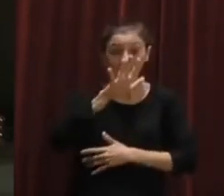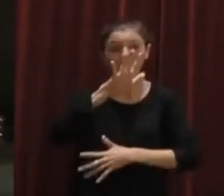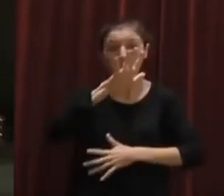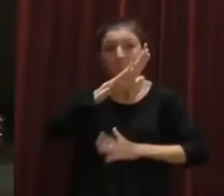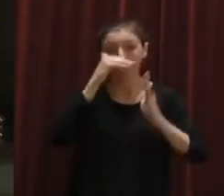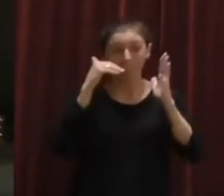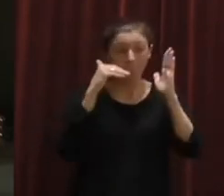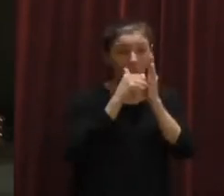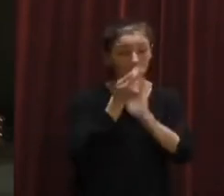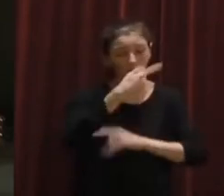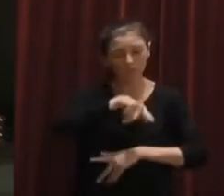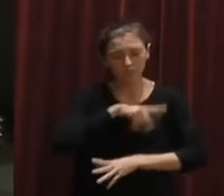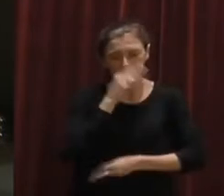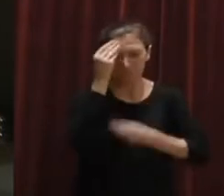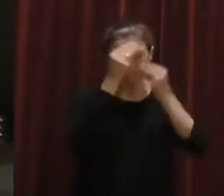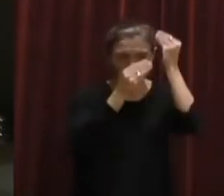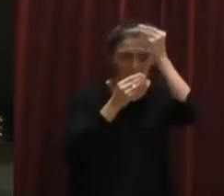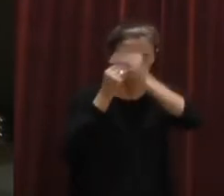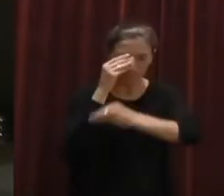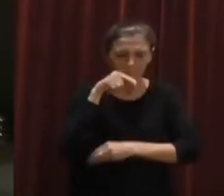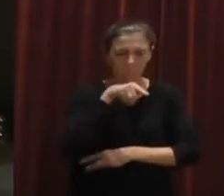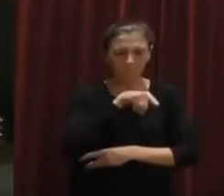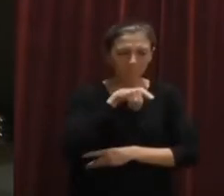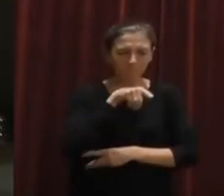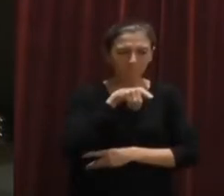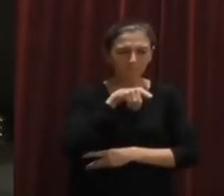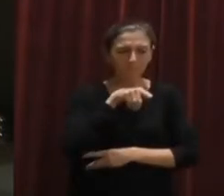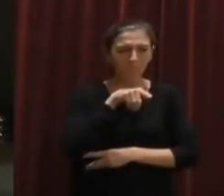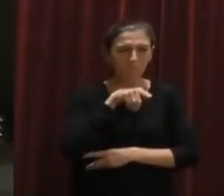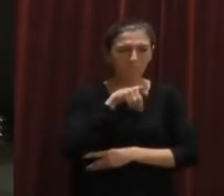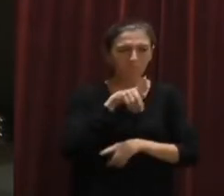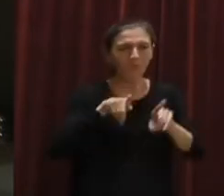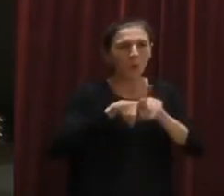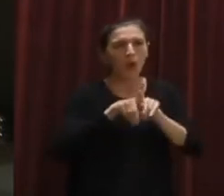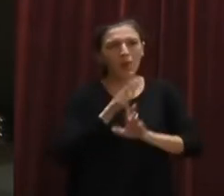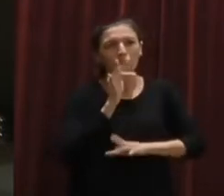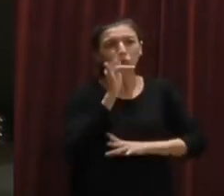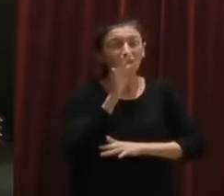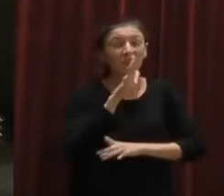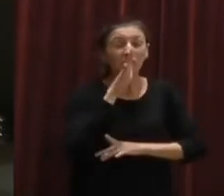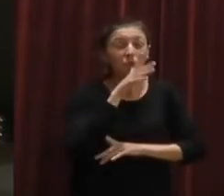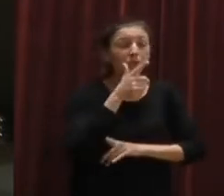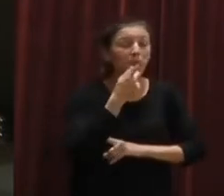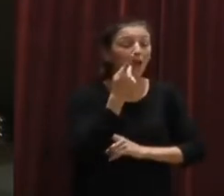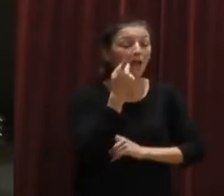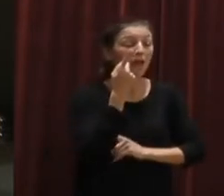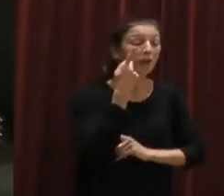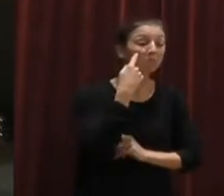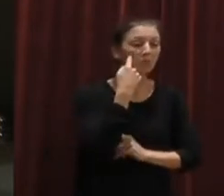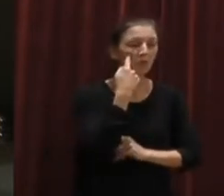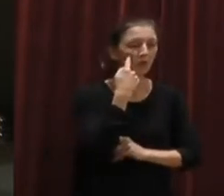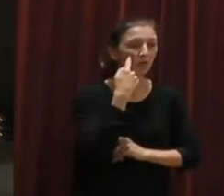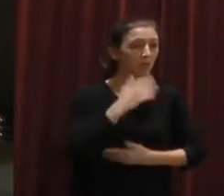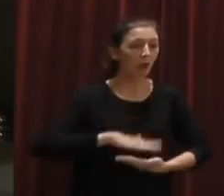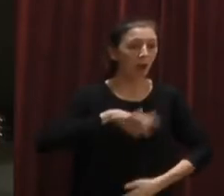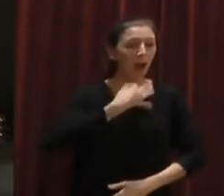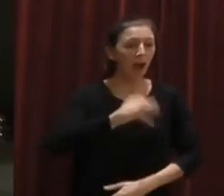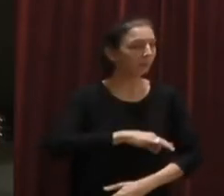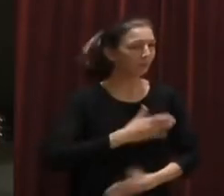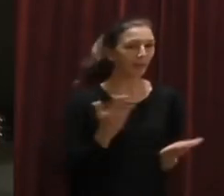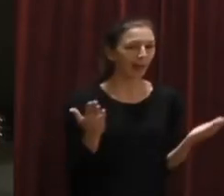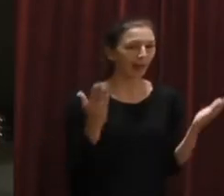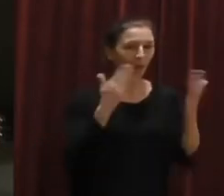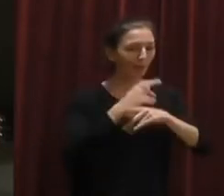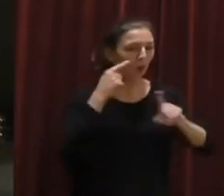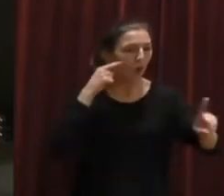Nosaltres, mire, consideramos que este número és demasiado optimista, sobre todo por la poca capacidad de inspección que se está demostrando en todas las islas